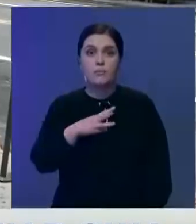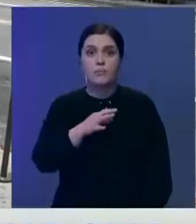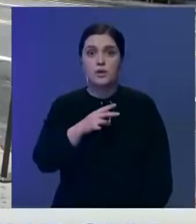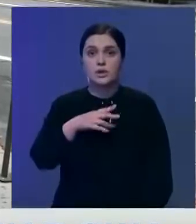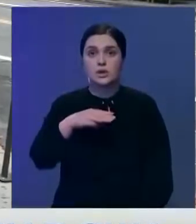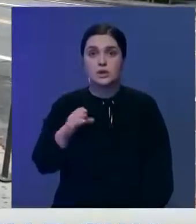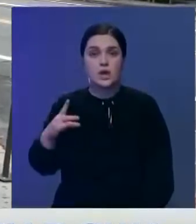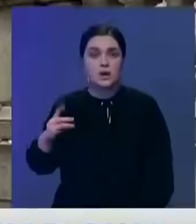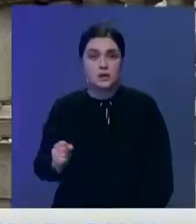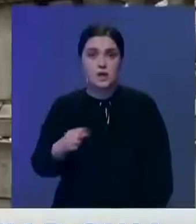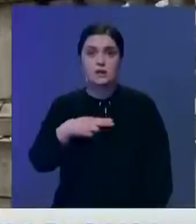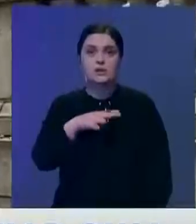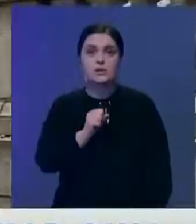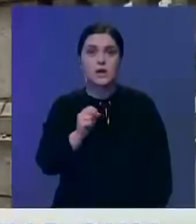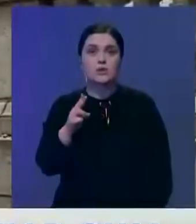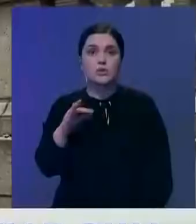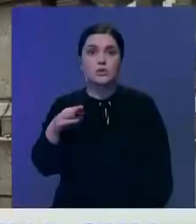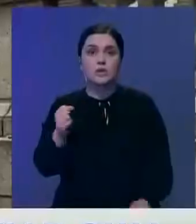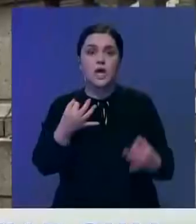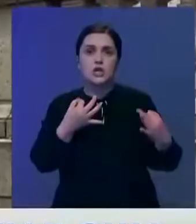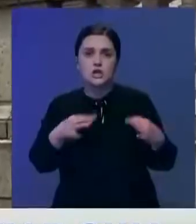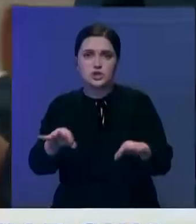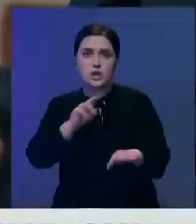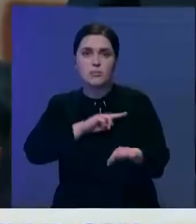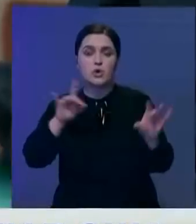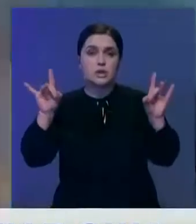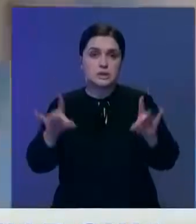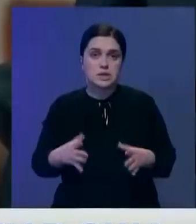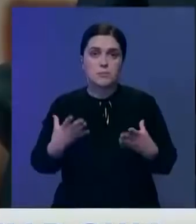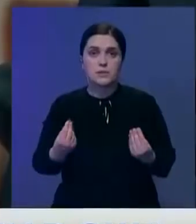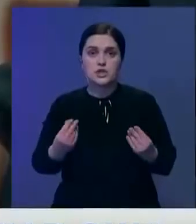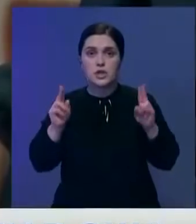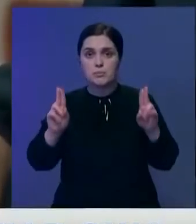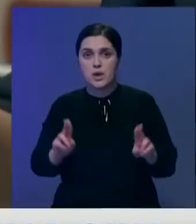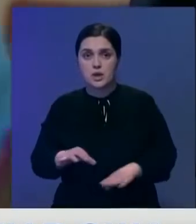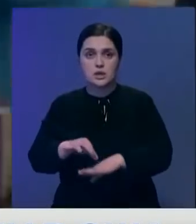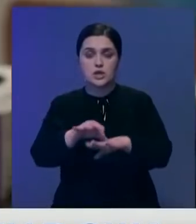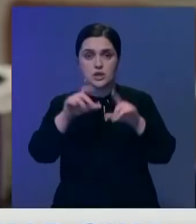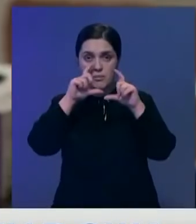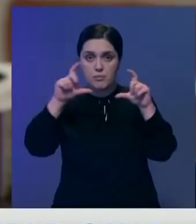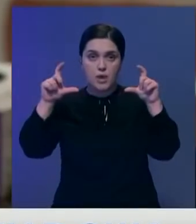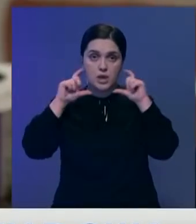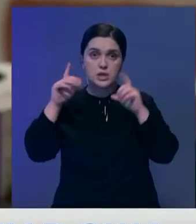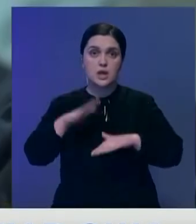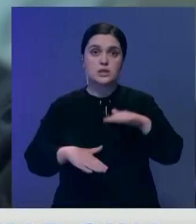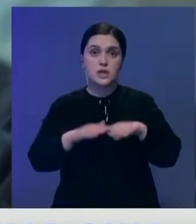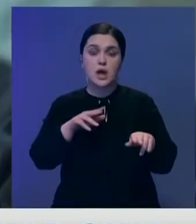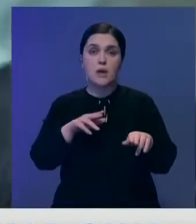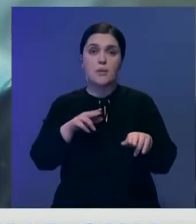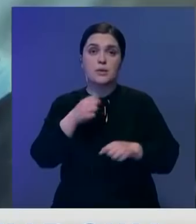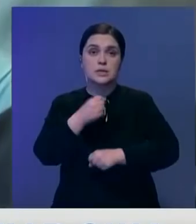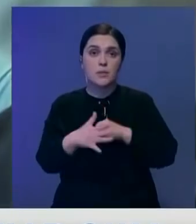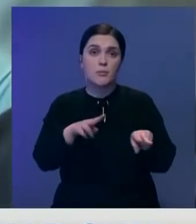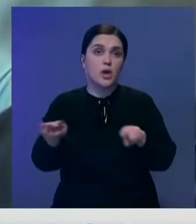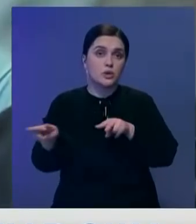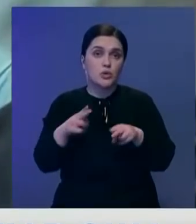Дакота разрешили в полную мощность работать рестораном. Смягчили правила ношения масок. Эксперты Центра по контролю и профилактике